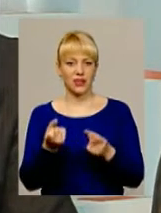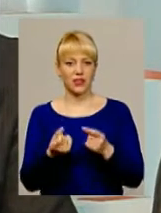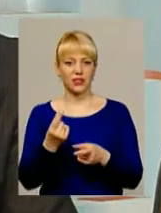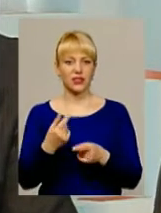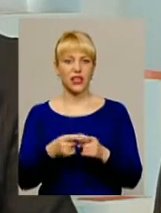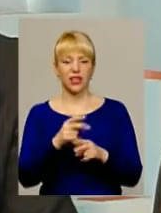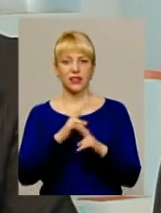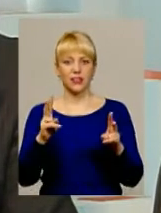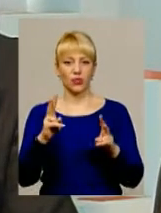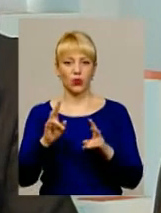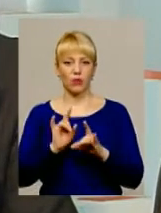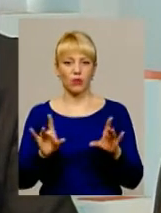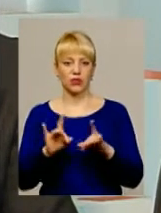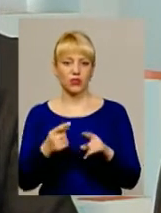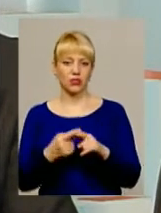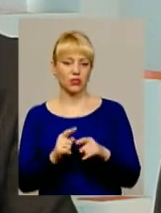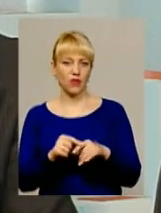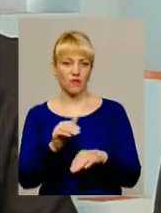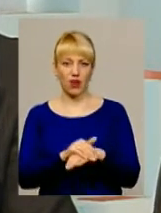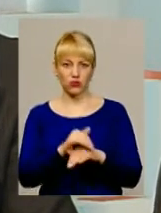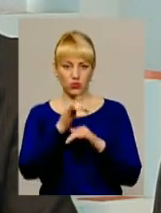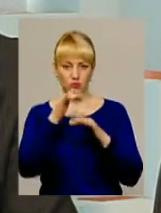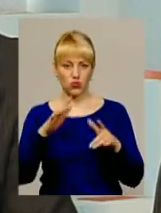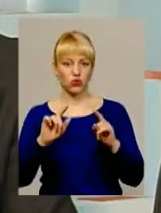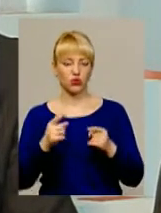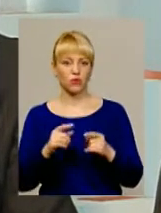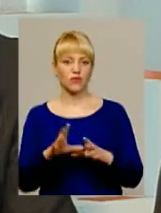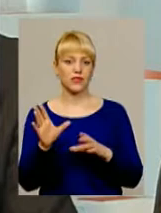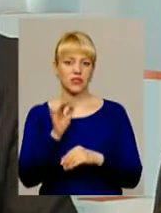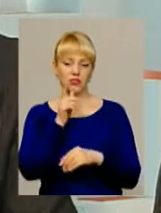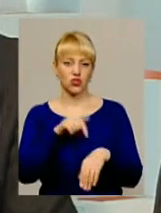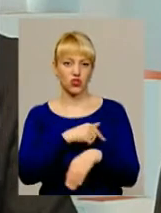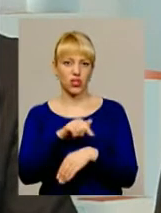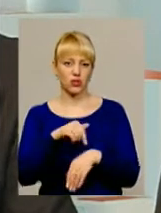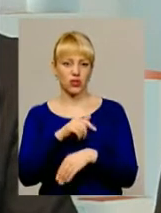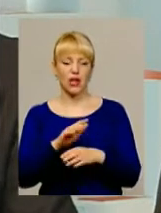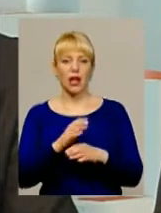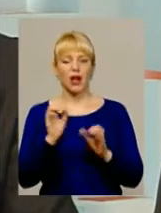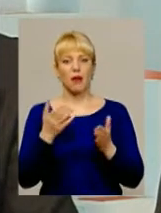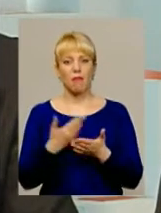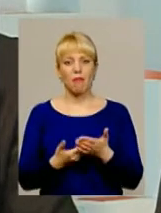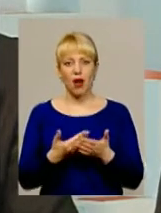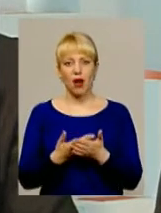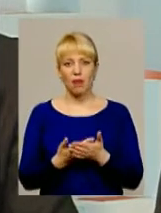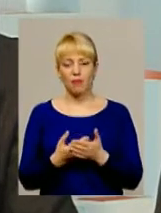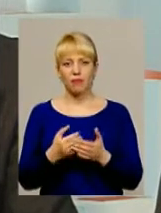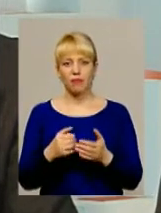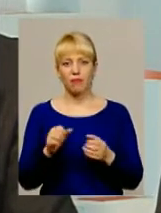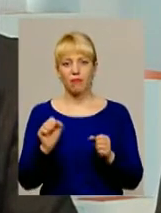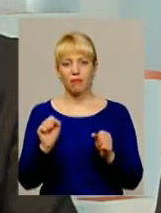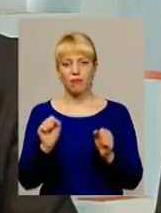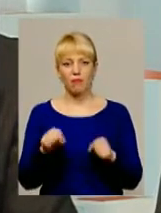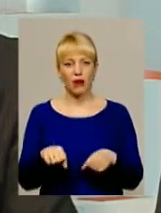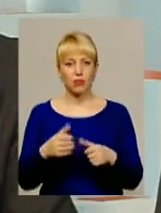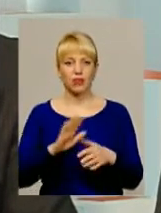пояснити цього факту не може. Тому все з часу. Мабуть, не даремно дали ще